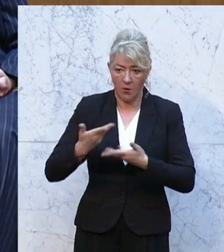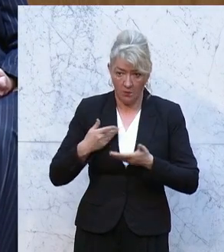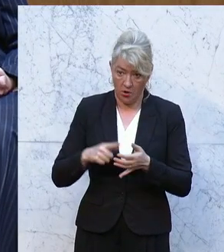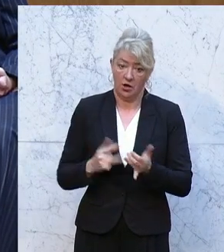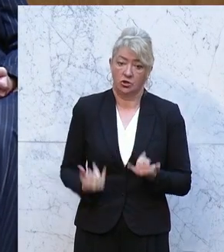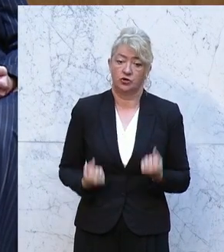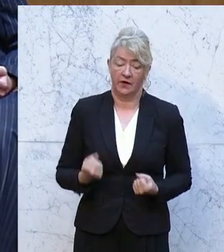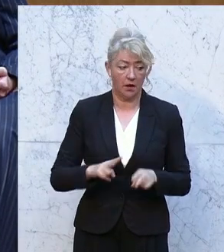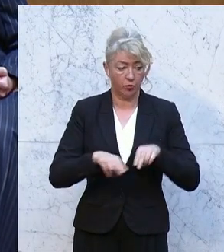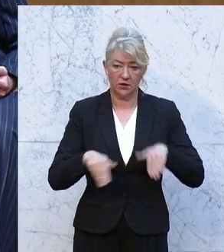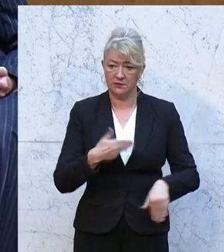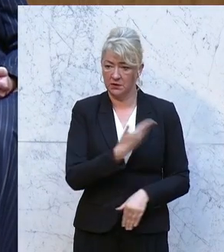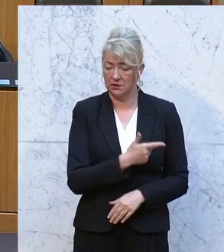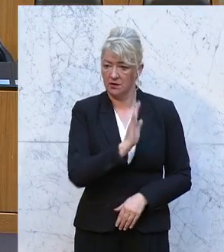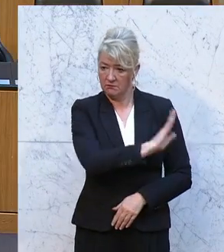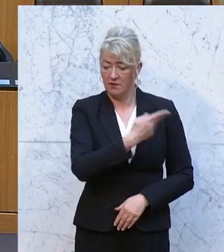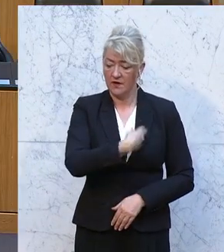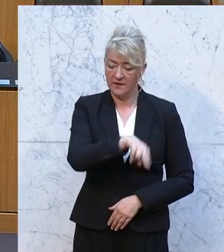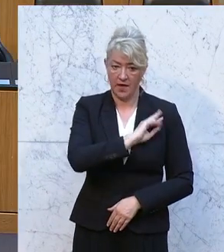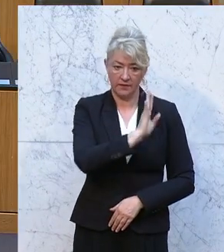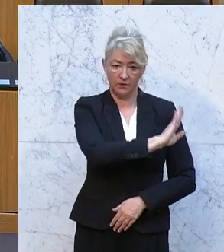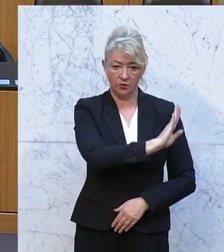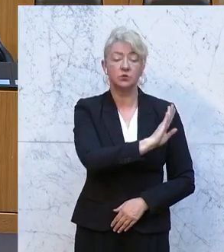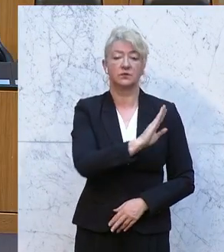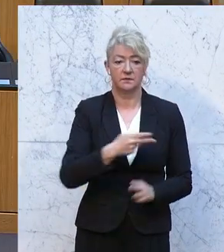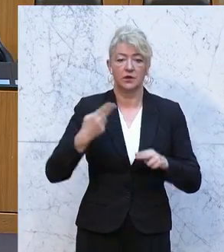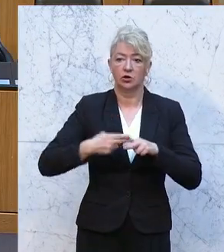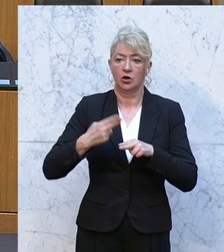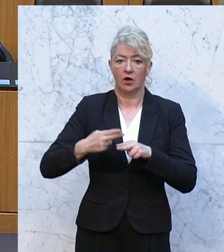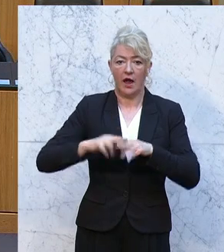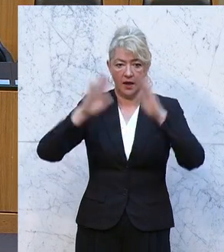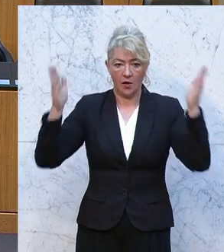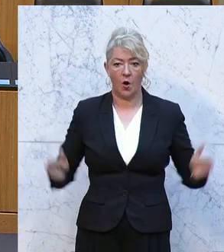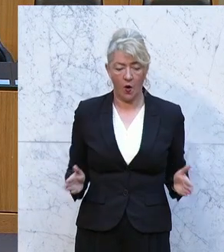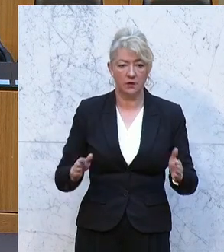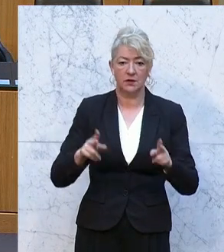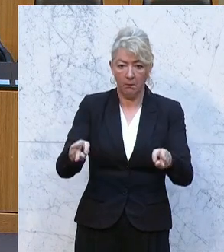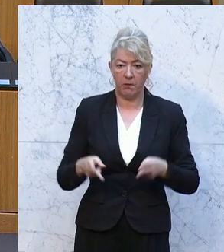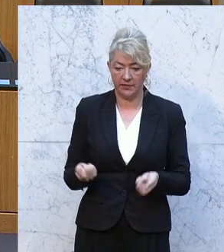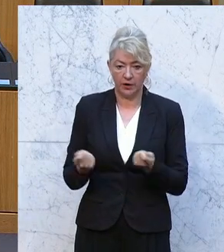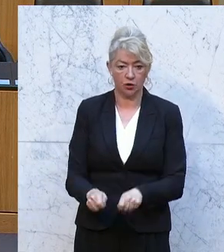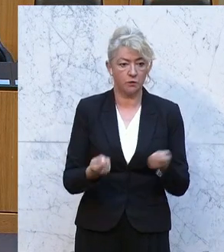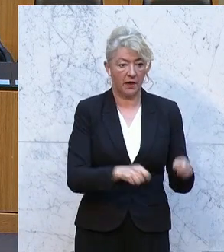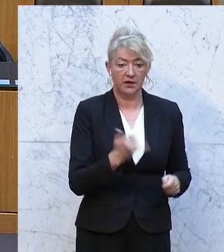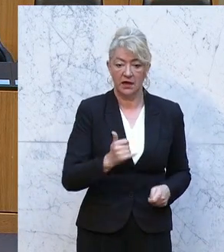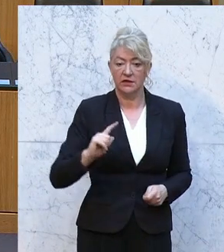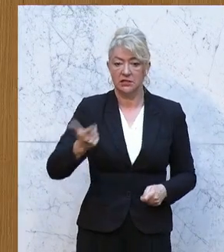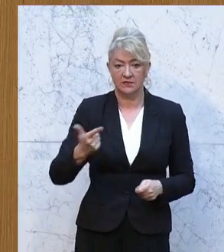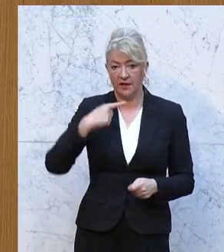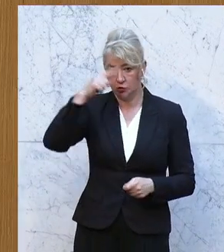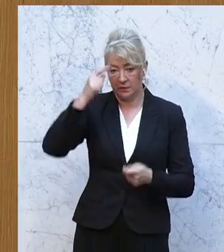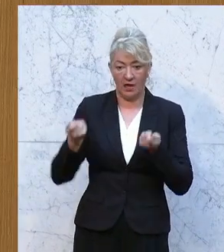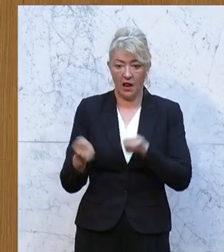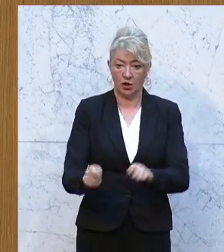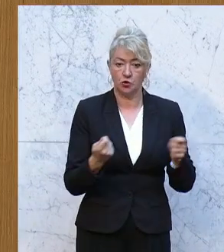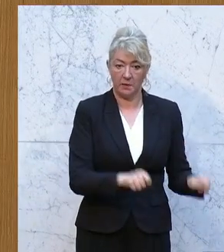Herr Bundesminister, das ist Ihre Verantwortung. Die Krankenhäuser sind, die Betten sind gesperrt. De facto ist jedes zweite Krankenhaus gesperrt,